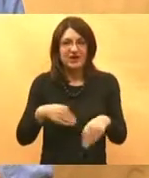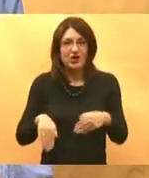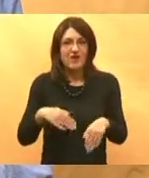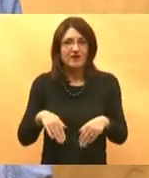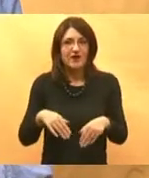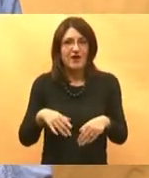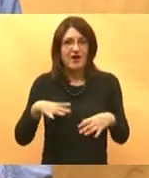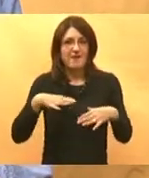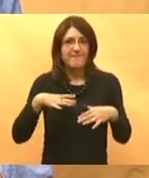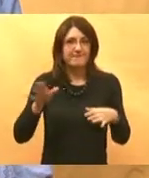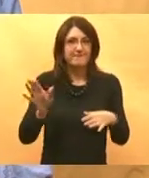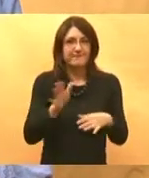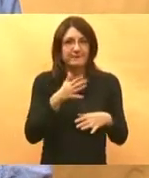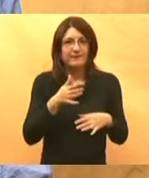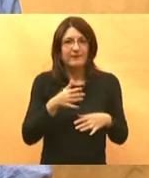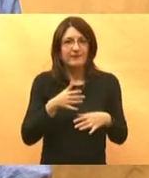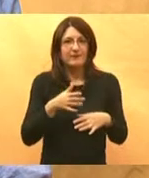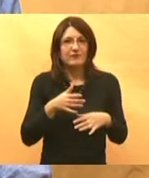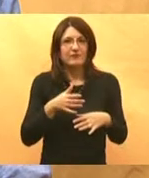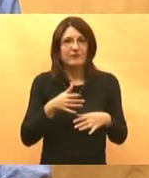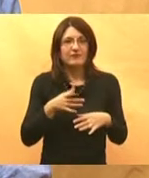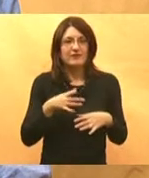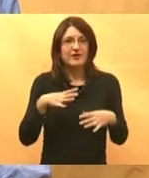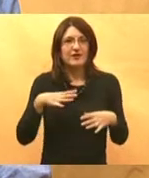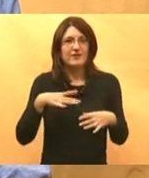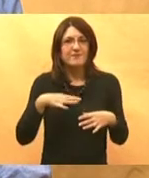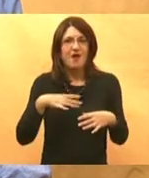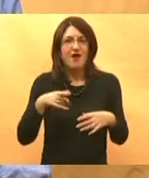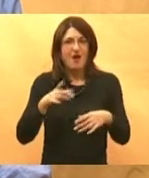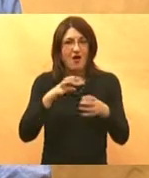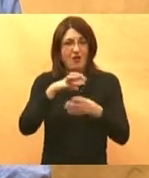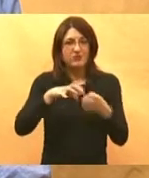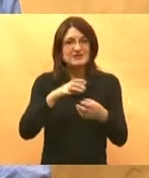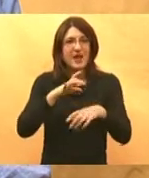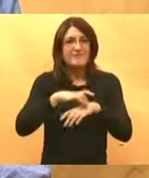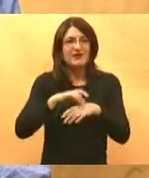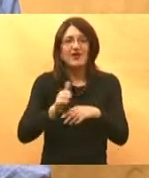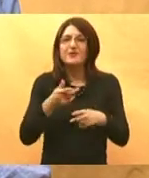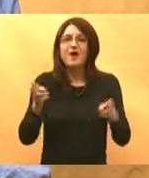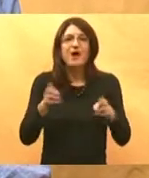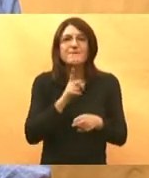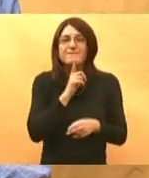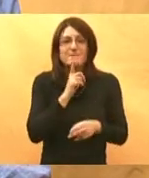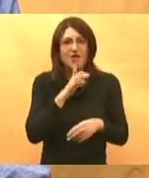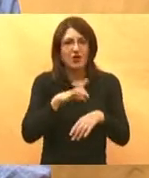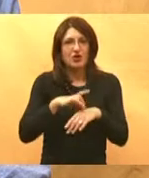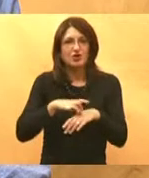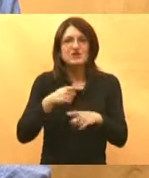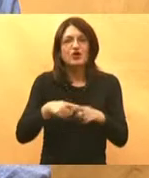općenito lječnika u cijelom sustavu zdravstva, ja mislim da je u obiteljskoj ipak najveći manjak. Ono što je najveći problem, što je obiteljska medicina